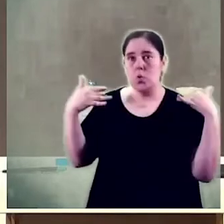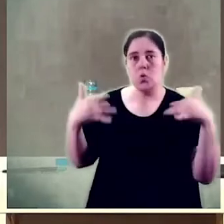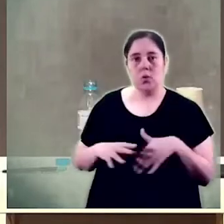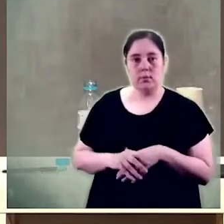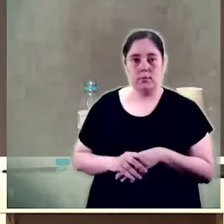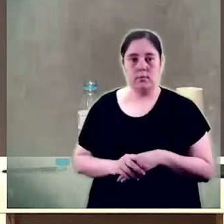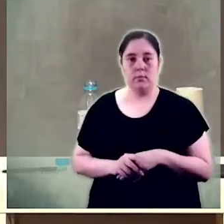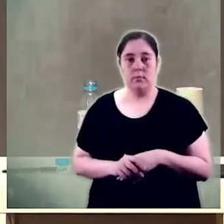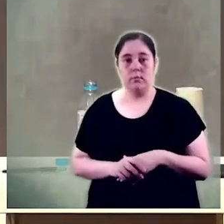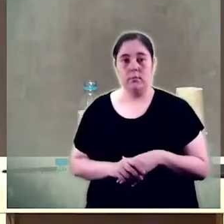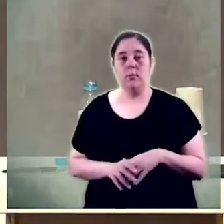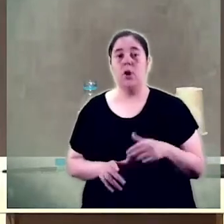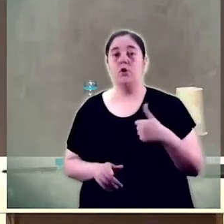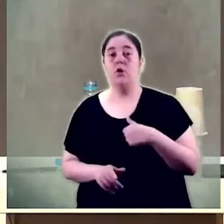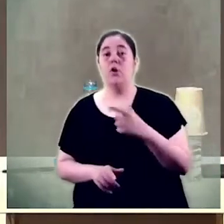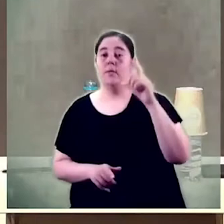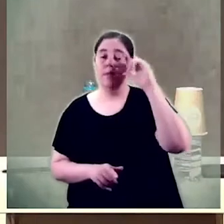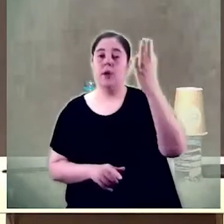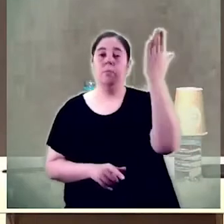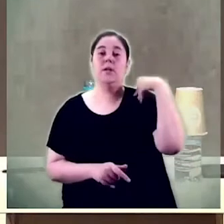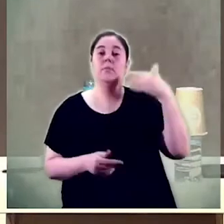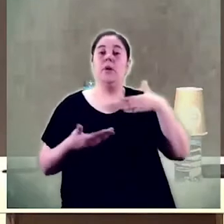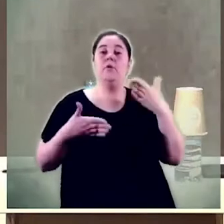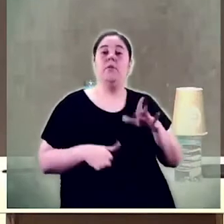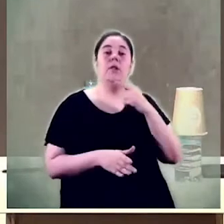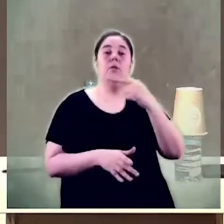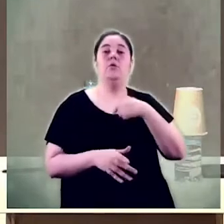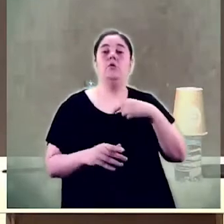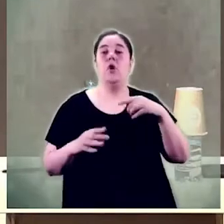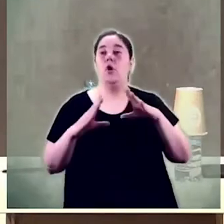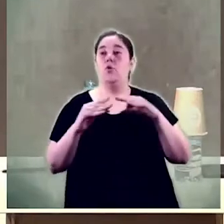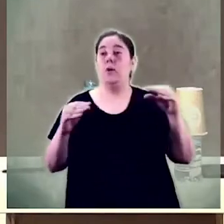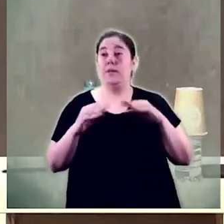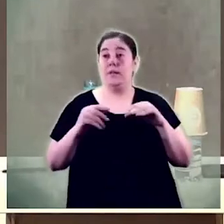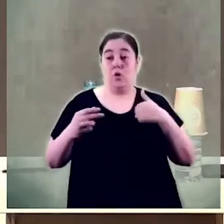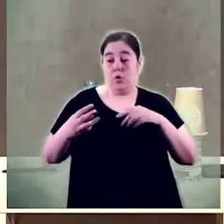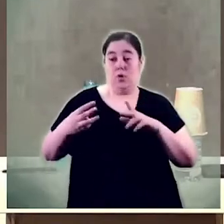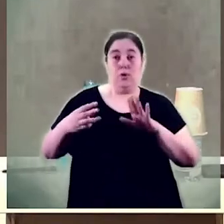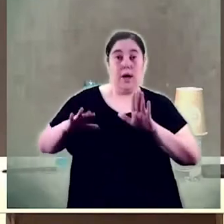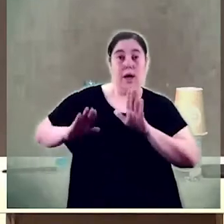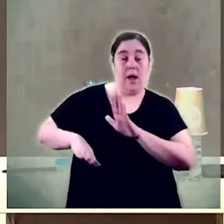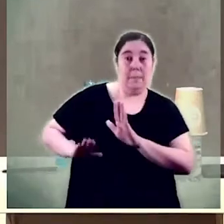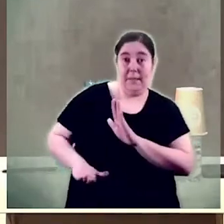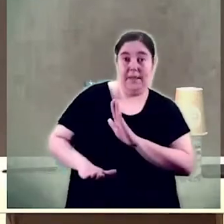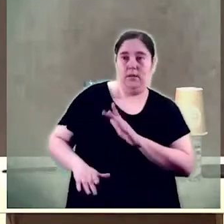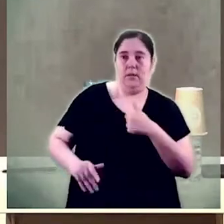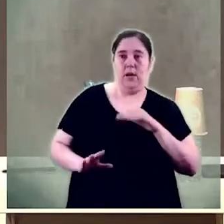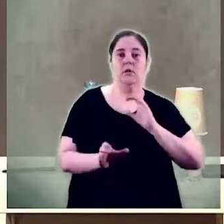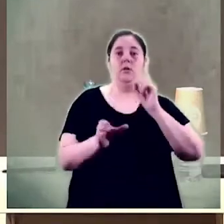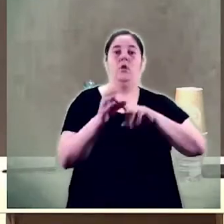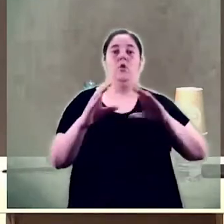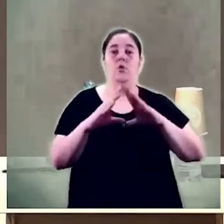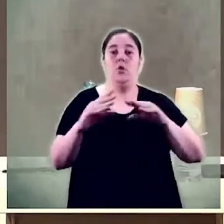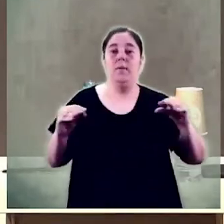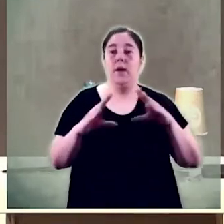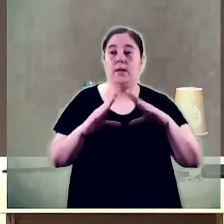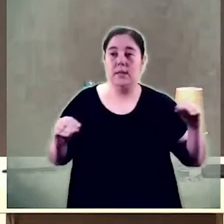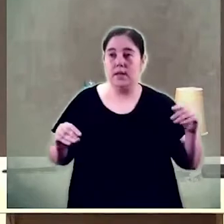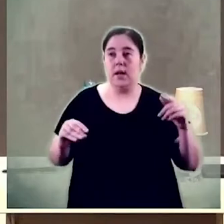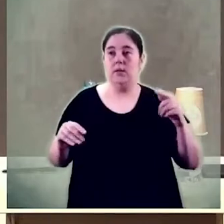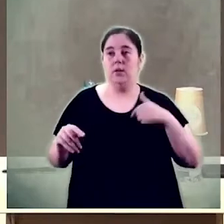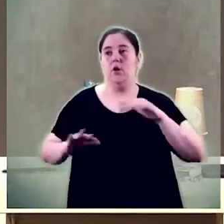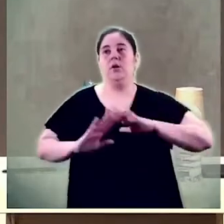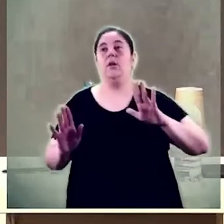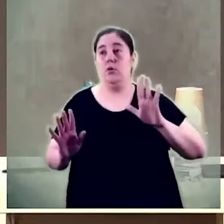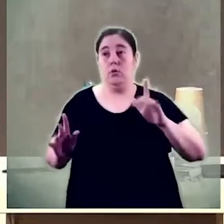mai però això també és un recorrer l'altre dia hi el meu fill que deia bueno ara ja entraré a l'universitat del petit i ara ja i dic no si tot va bé